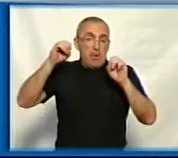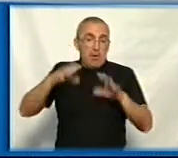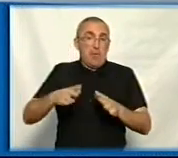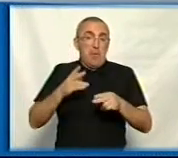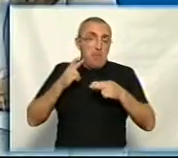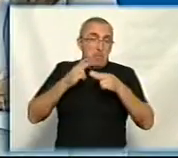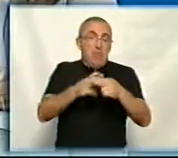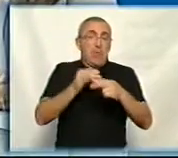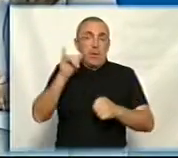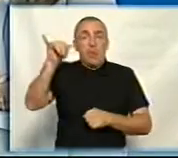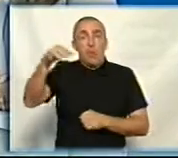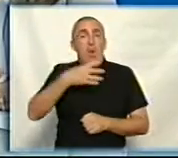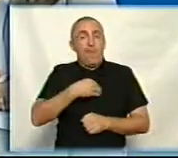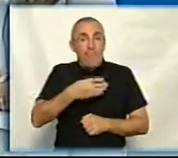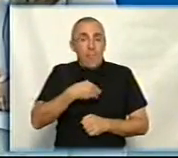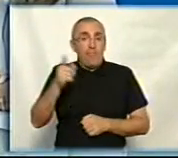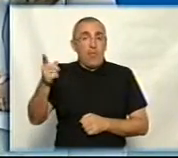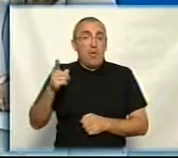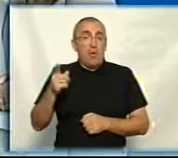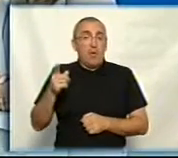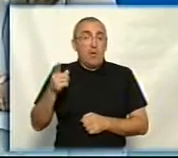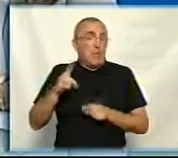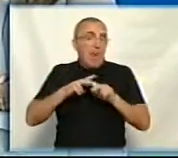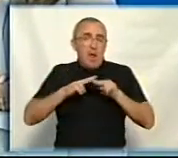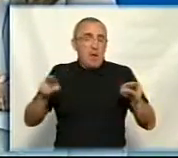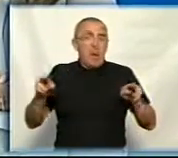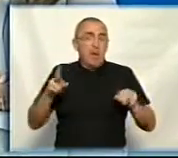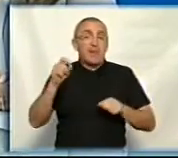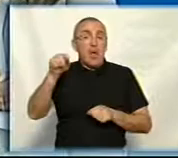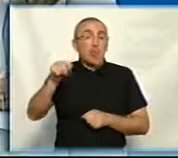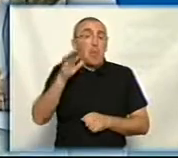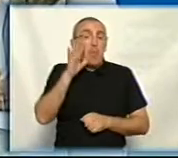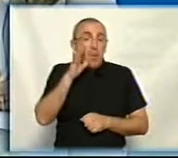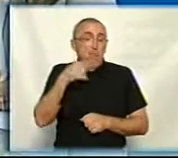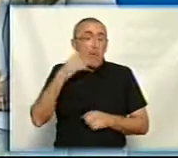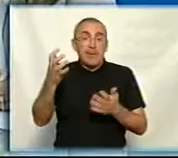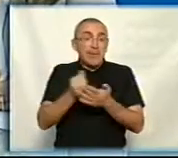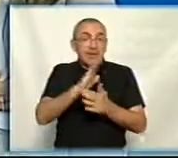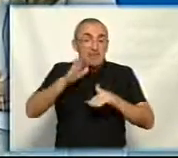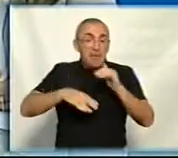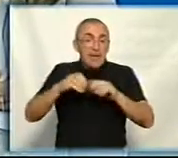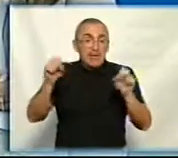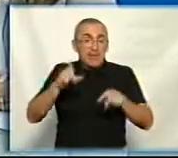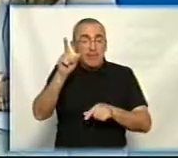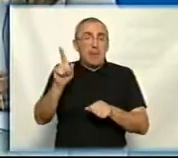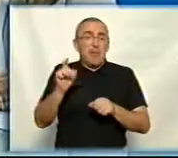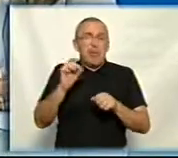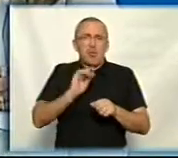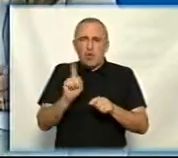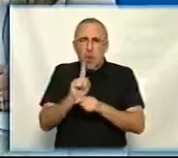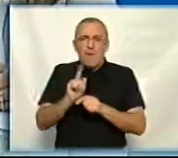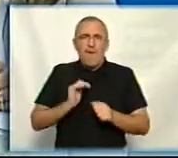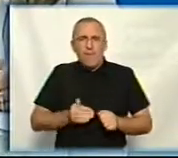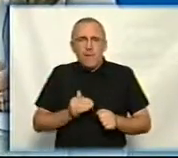мораторій і у Львові. І вони звучать, по суті, теж однаково. На той момент, поки ми не знайдемо спеціалістів, нормальні фірми, які